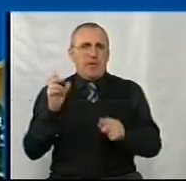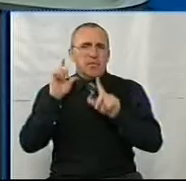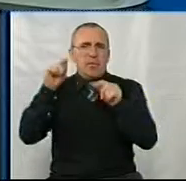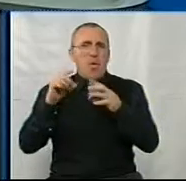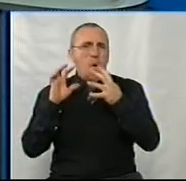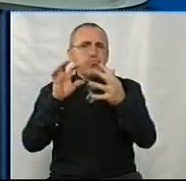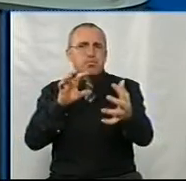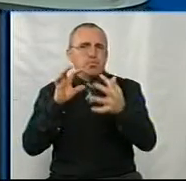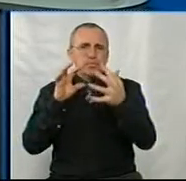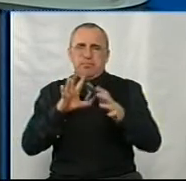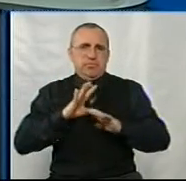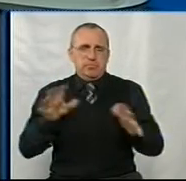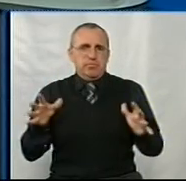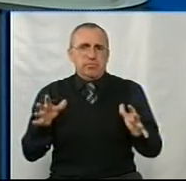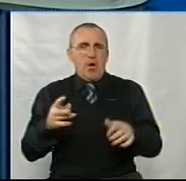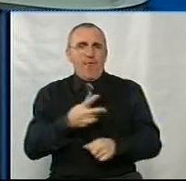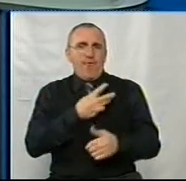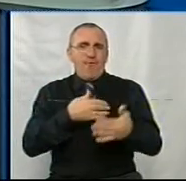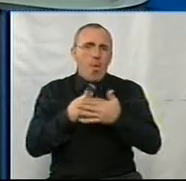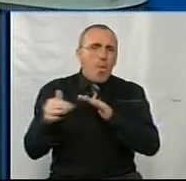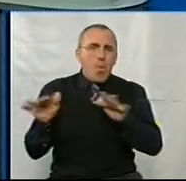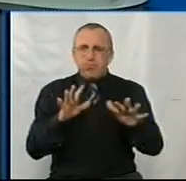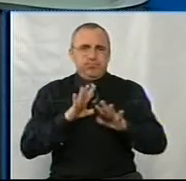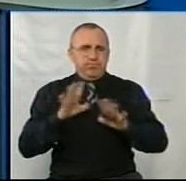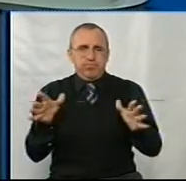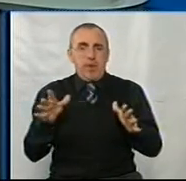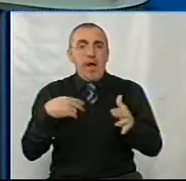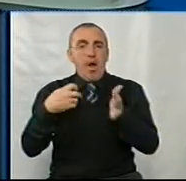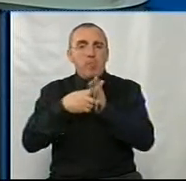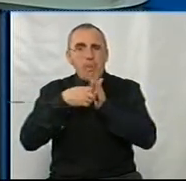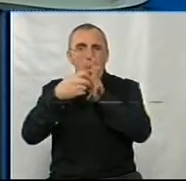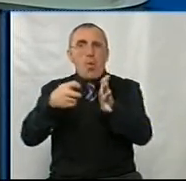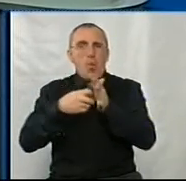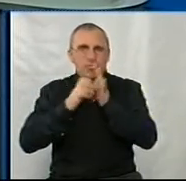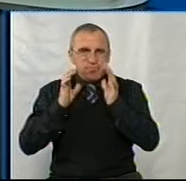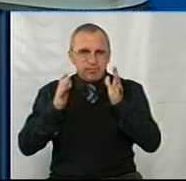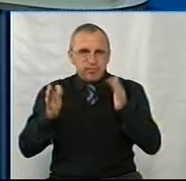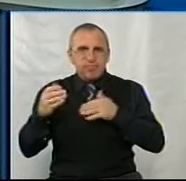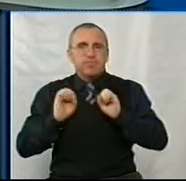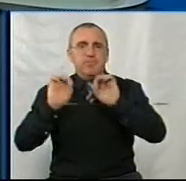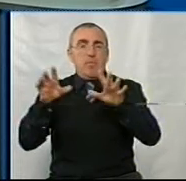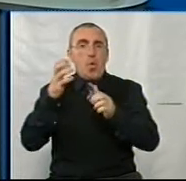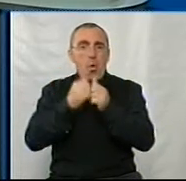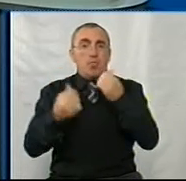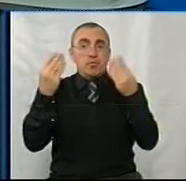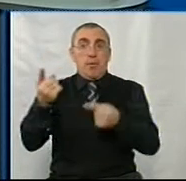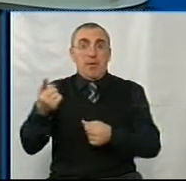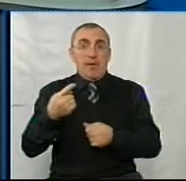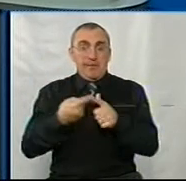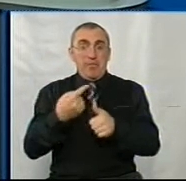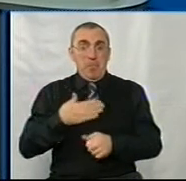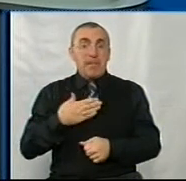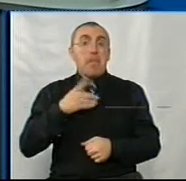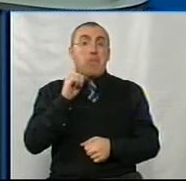не знала, таке волонтерство. Просто я присилала поштою. І кожен день. І коли вони називали мене